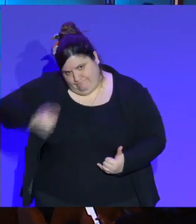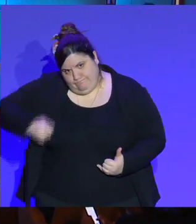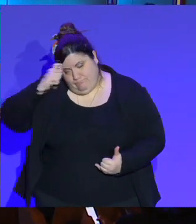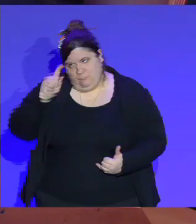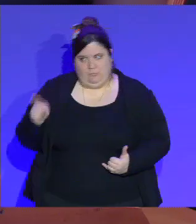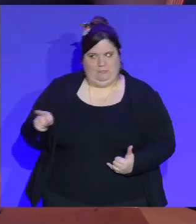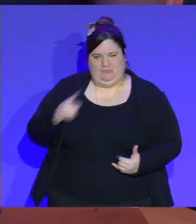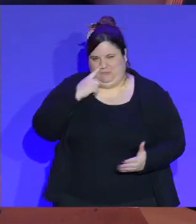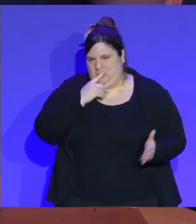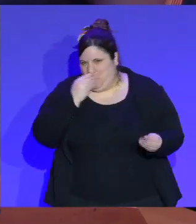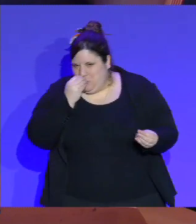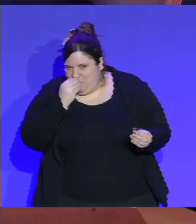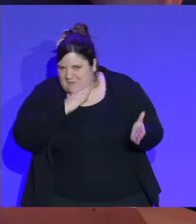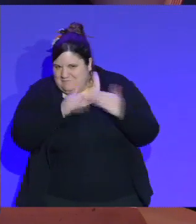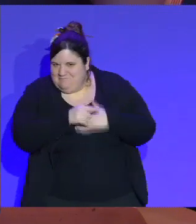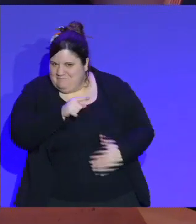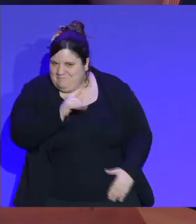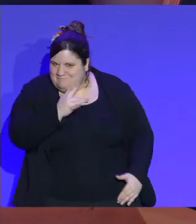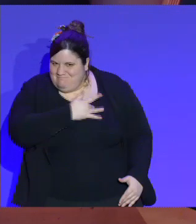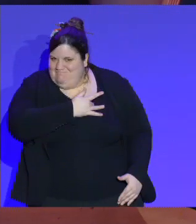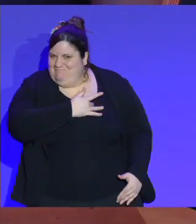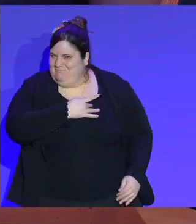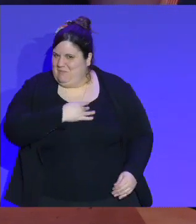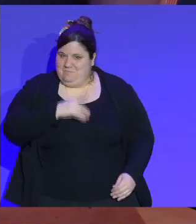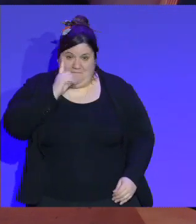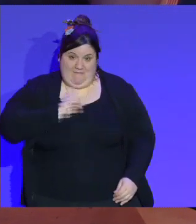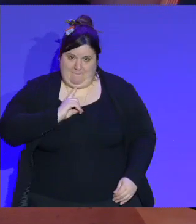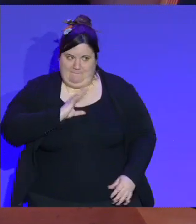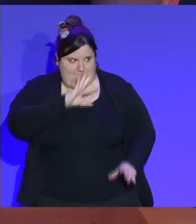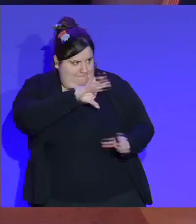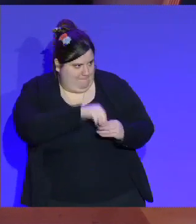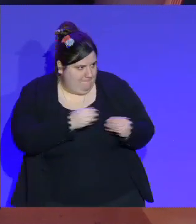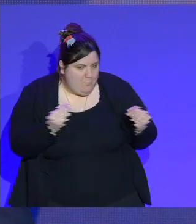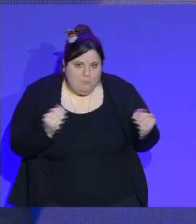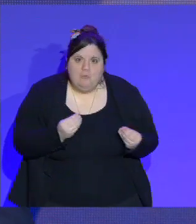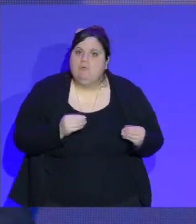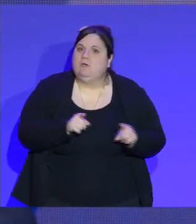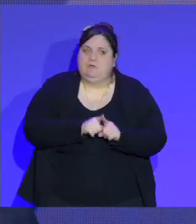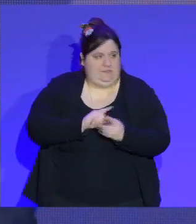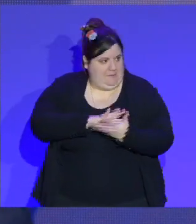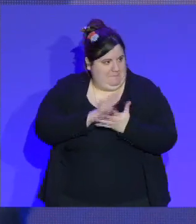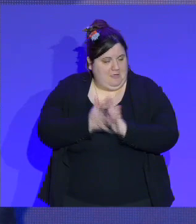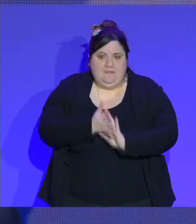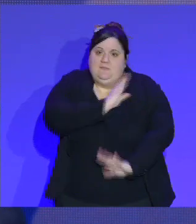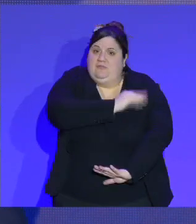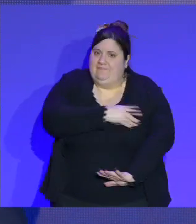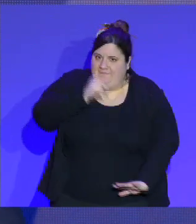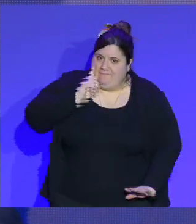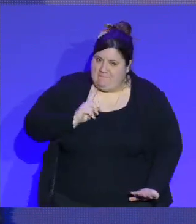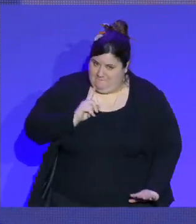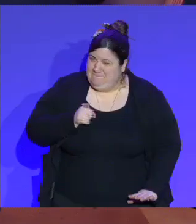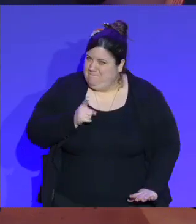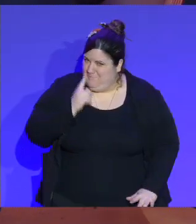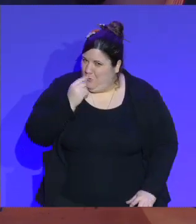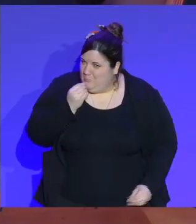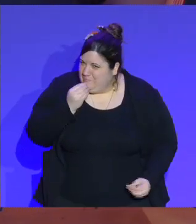féminine. Et donc, on a une question qu'on voudrait vous poser puisqu'on a constaté, vous le savez, que les revenus générés